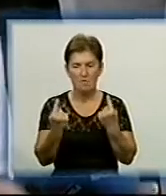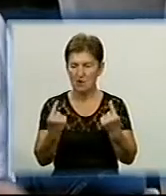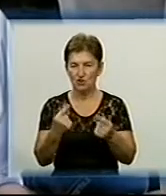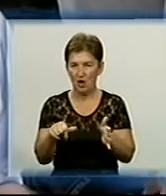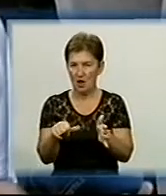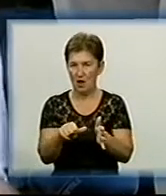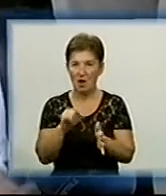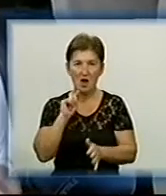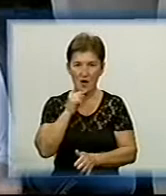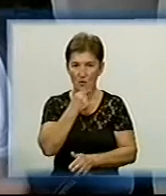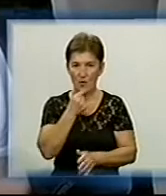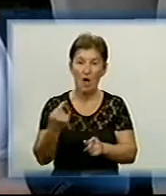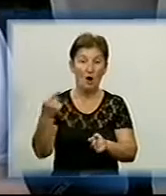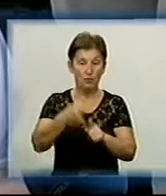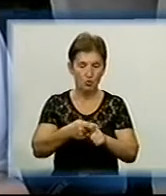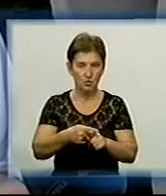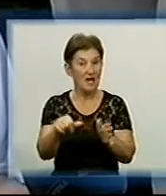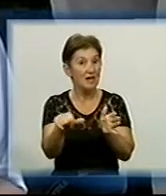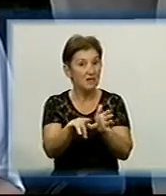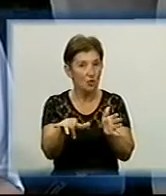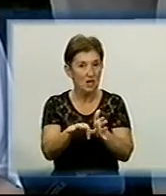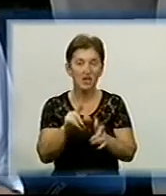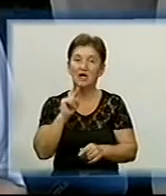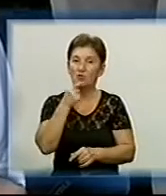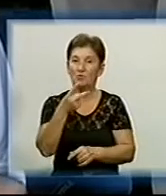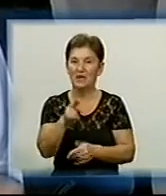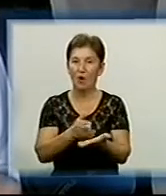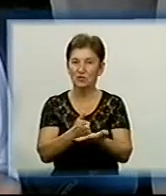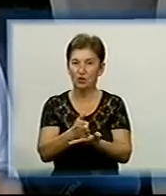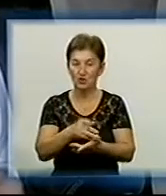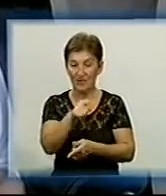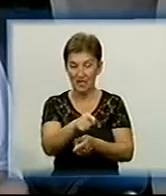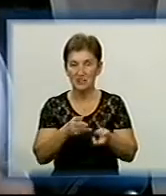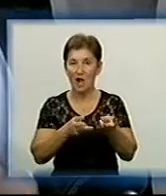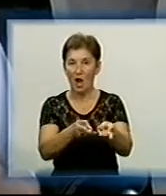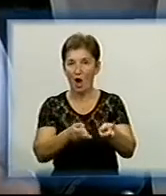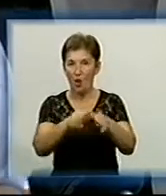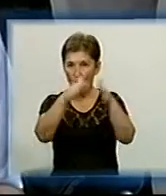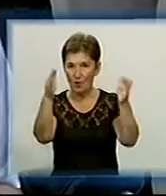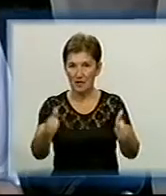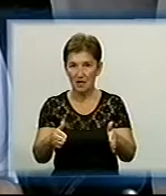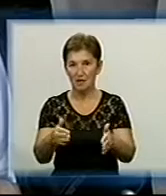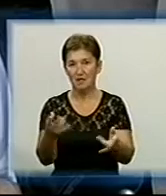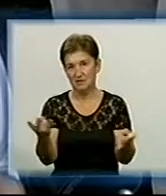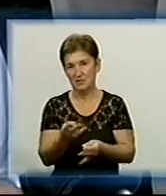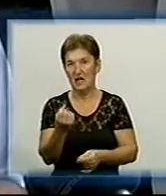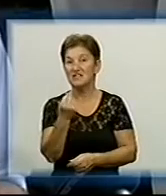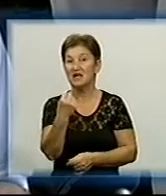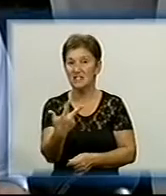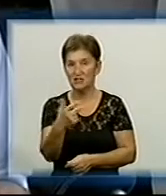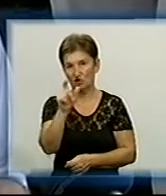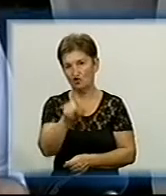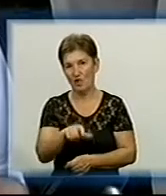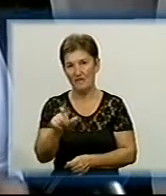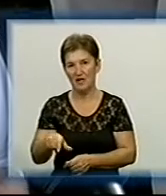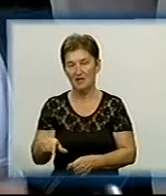економія електроенергії Для обслуговування цієї котельни треба 13 людей обслуговувати